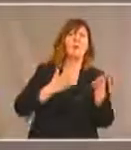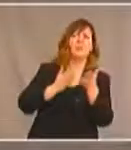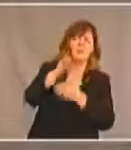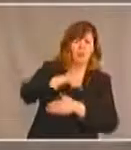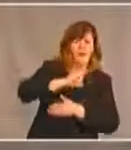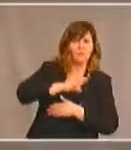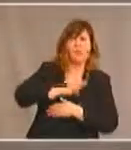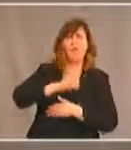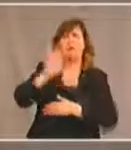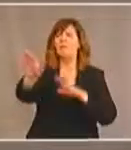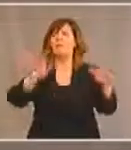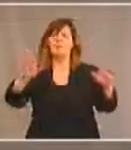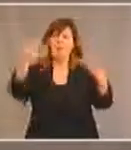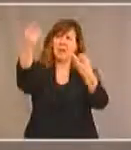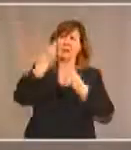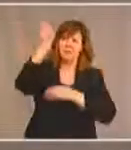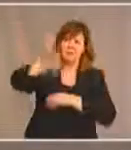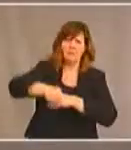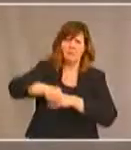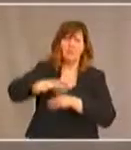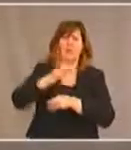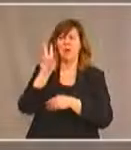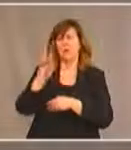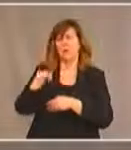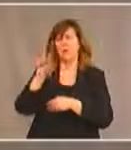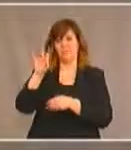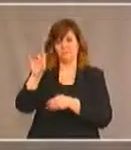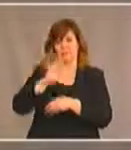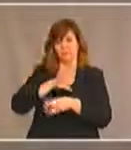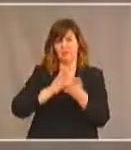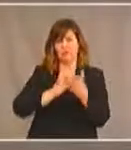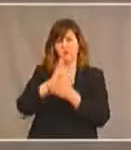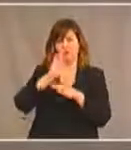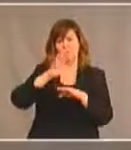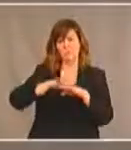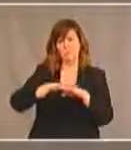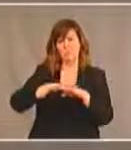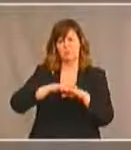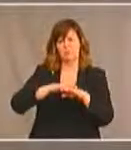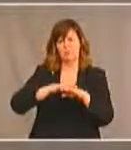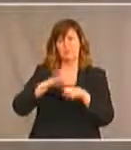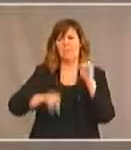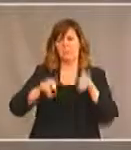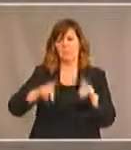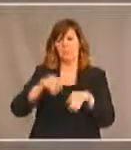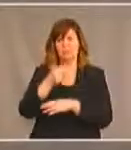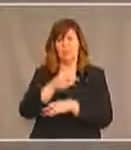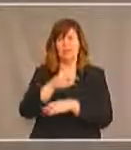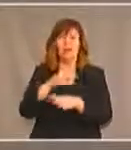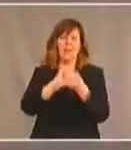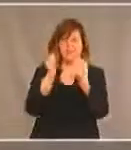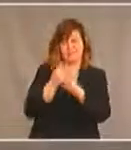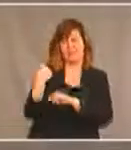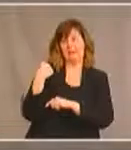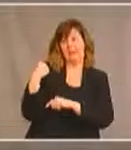En 2008, la loi canadienne sur les droits de la personne a été modifiée pour suspendre une